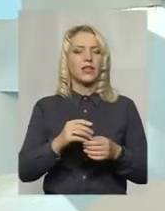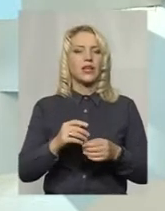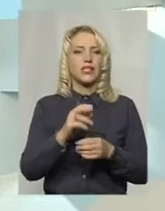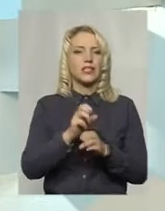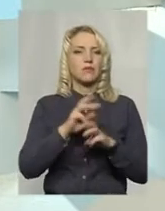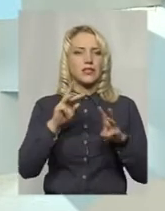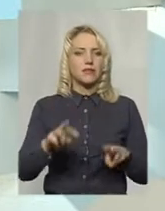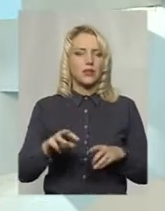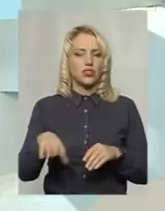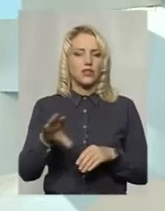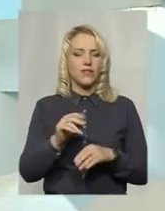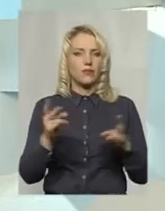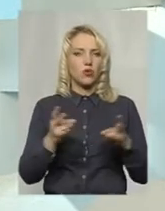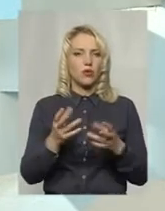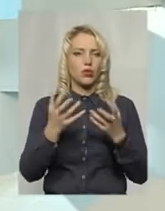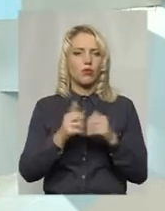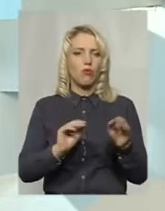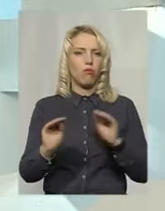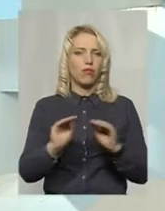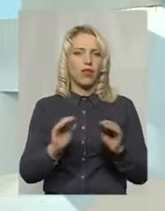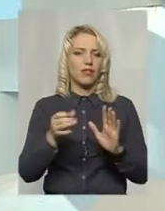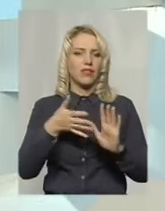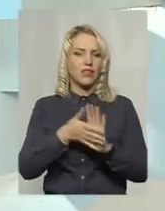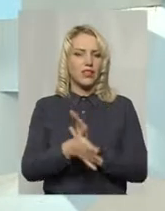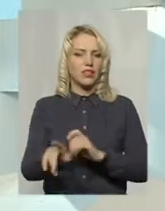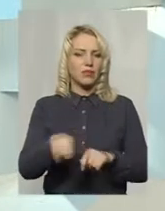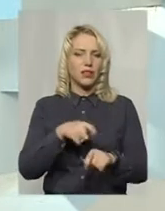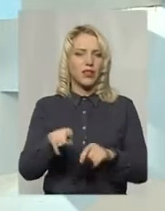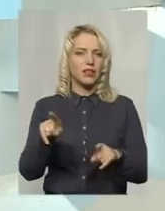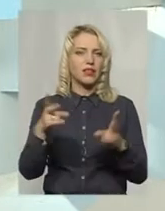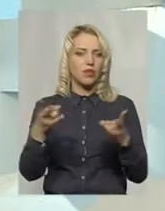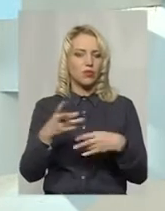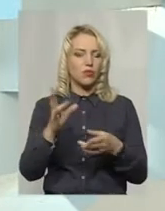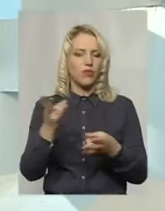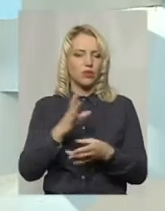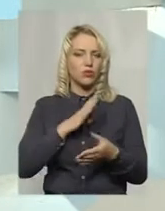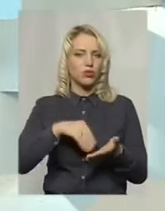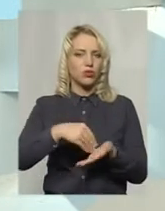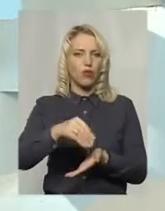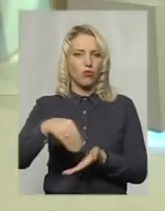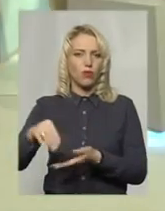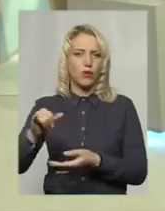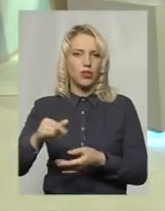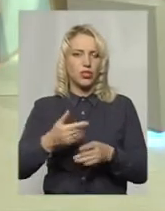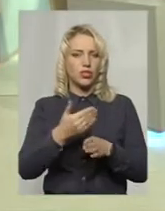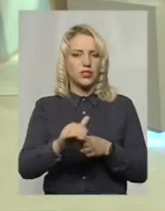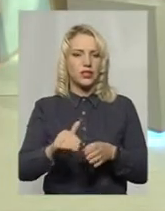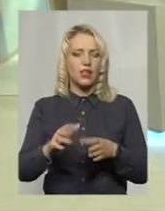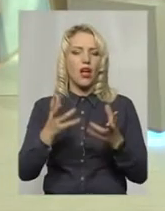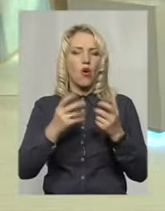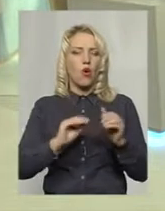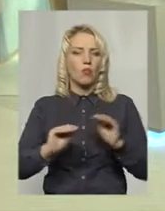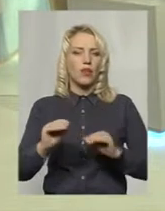необхідним обладнанням і витратним матеріалам, яке теж має бути закуплено і встановлено. частину обладнання вже почали